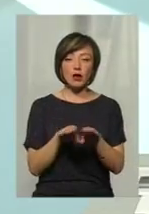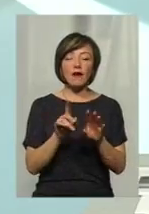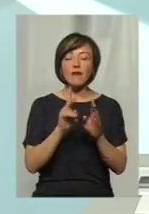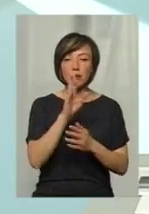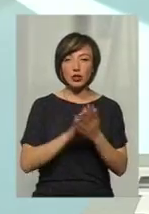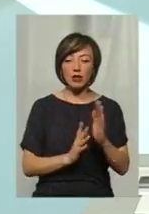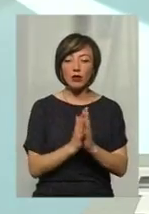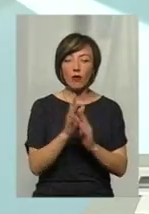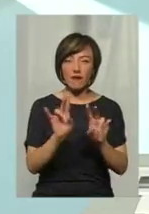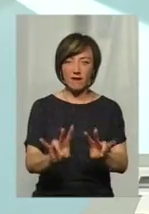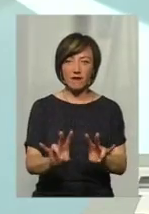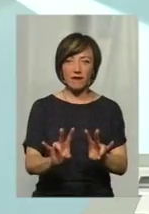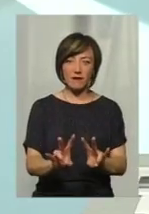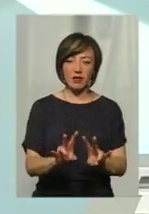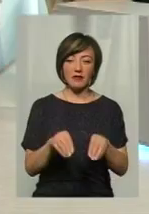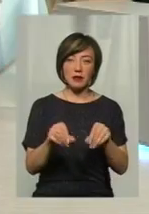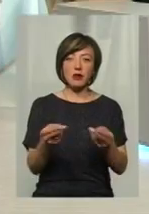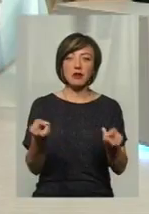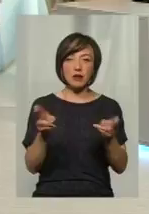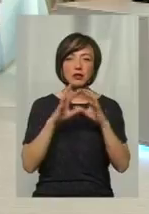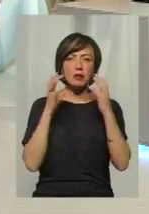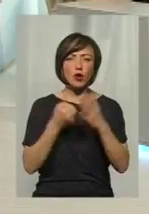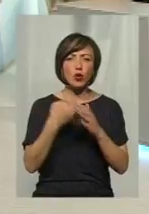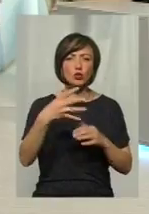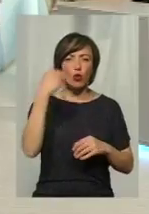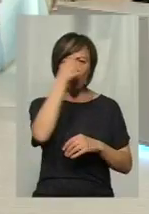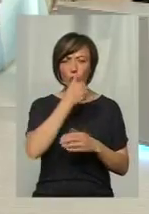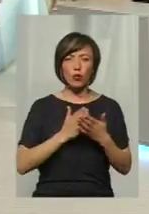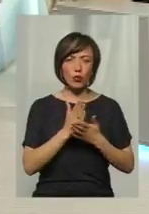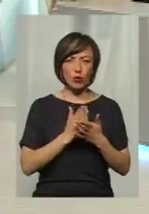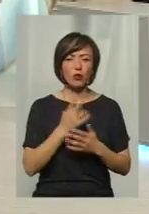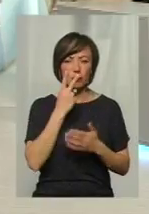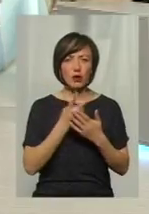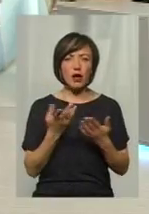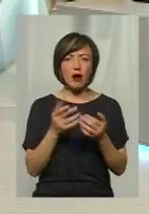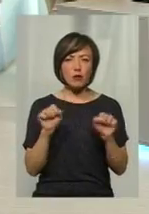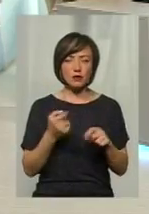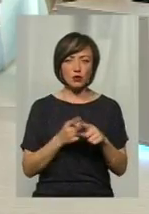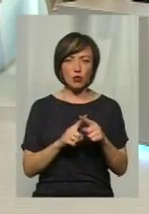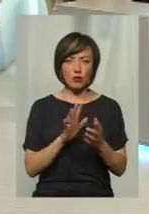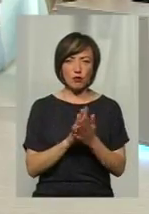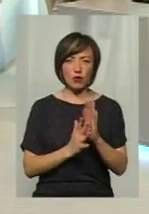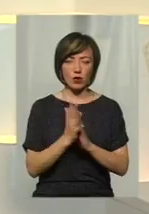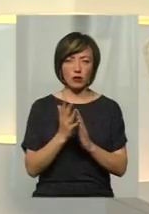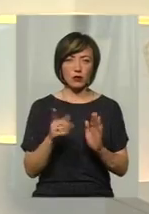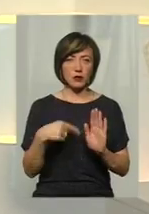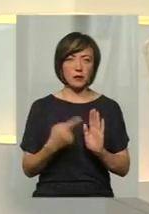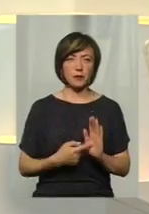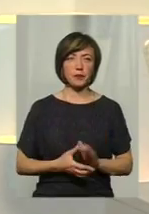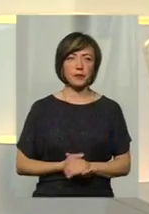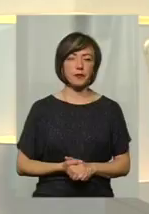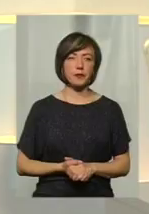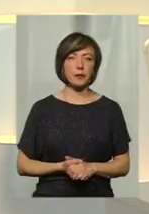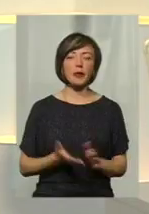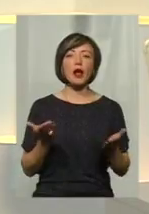до 40 років. Уявіть собі, який потенціал у даного бур'ян. Ну, але все ж таки,